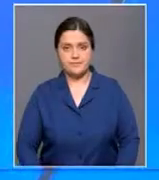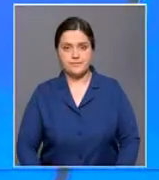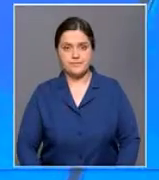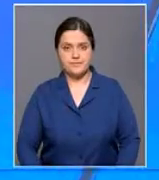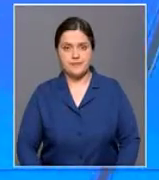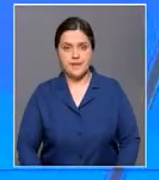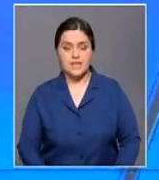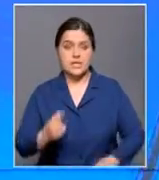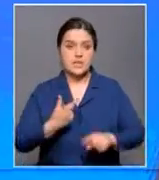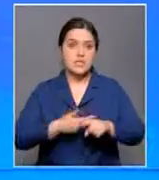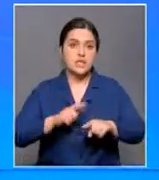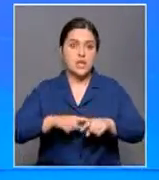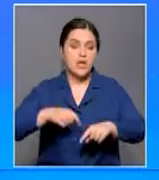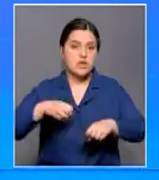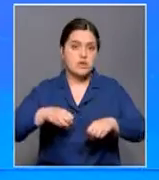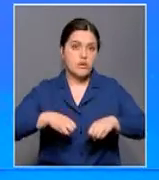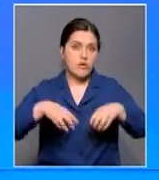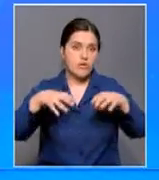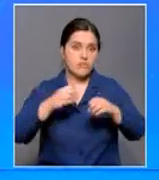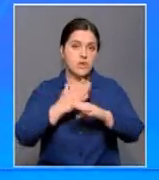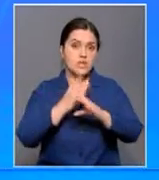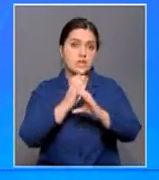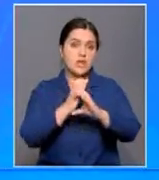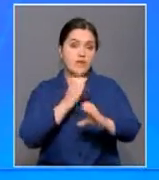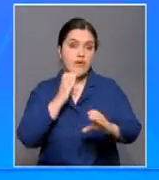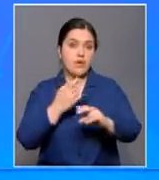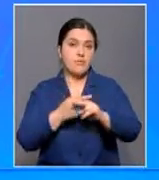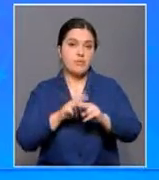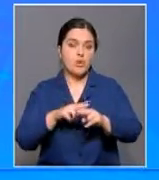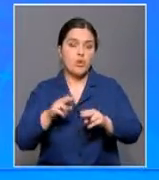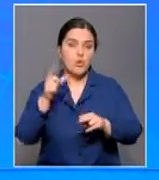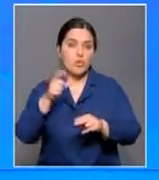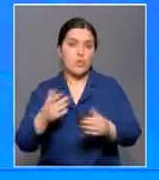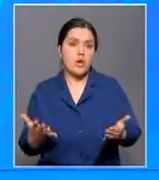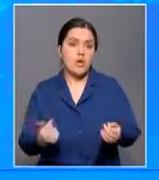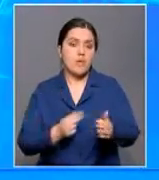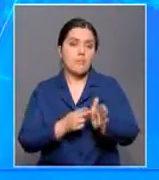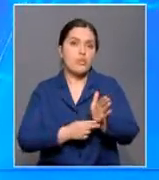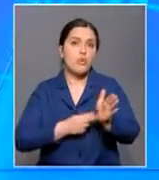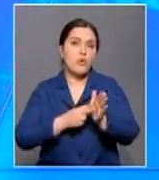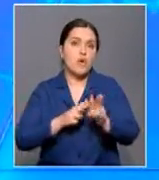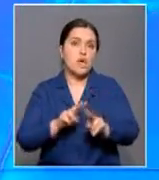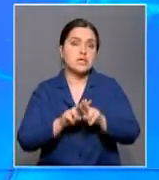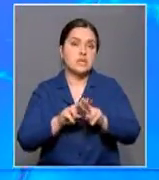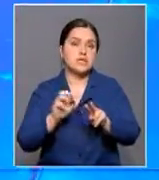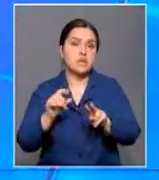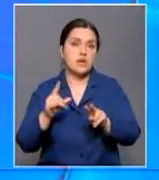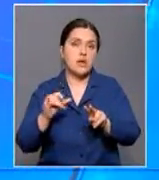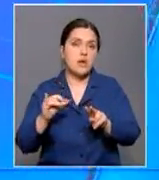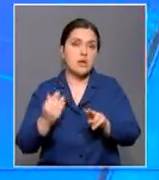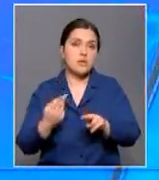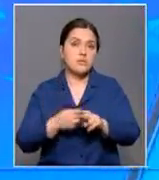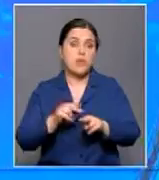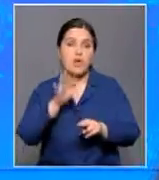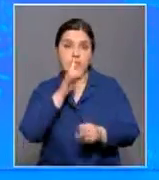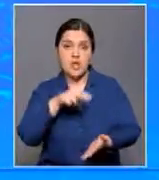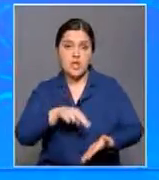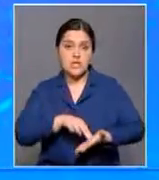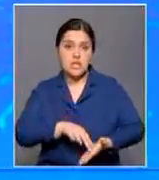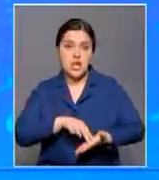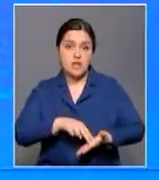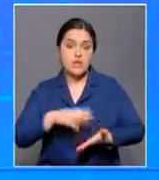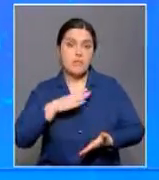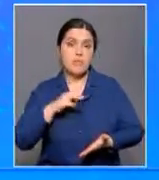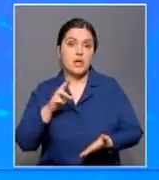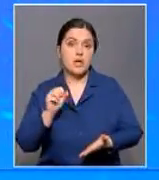Из-за сильного задымления вагона эвакуировали пассажиров поезда Астана-Сарагаш. ЧП произошло во время стоянки на перегоне